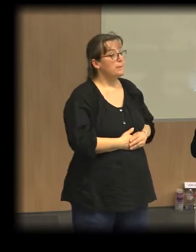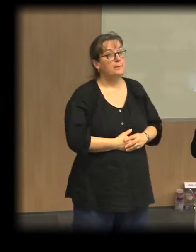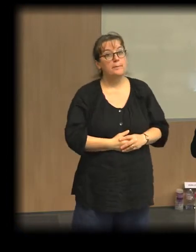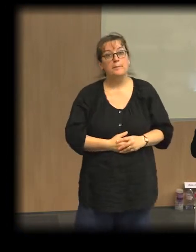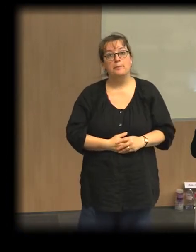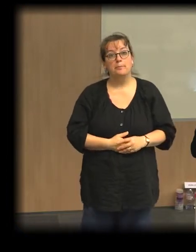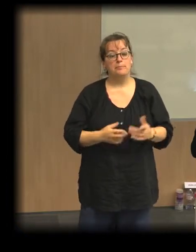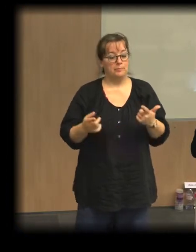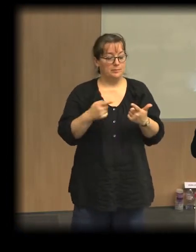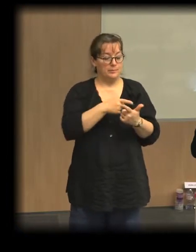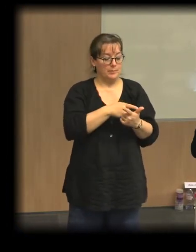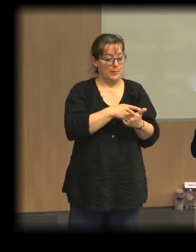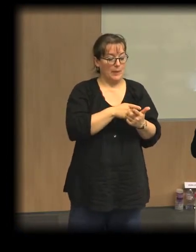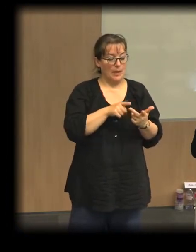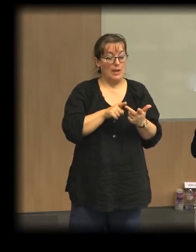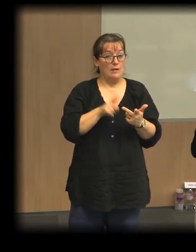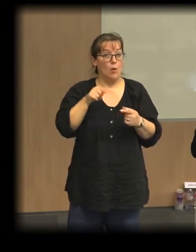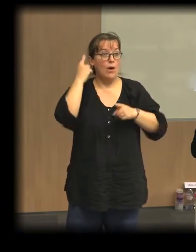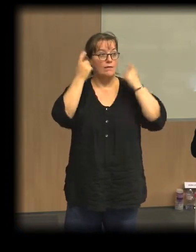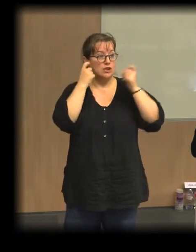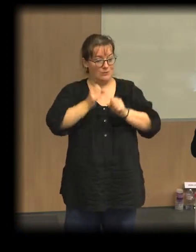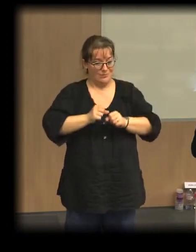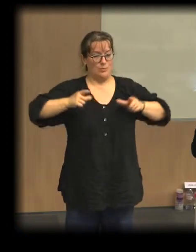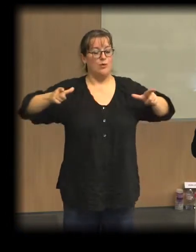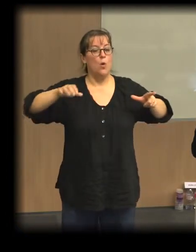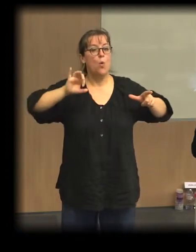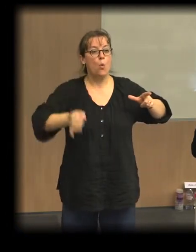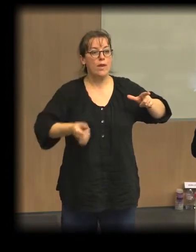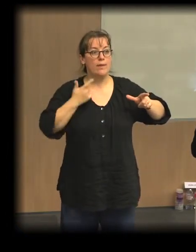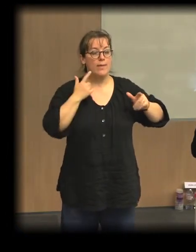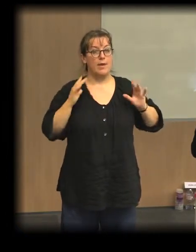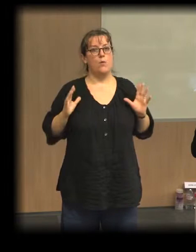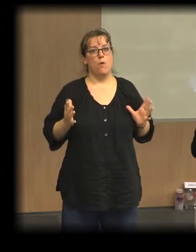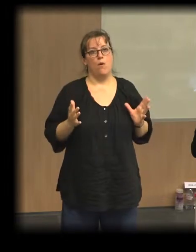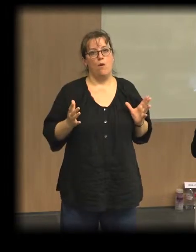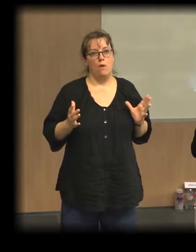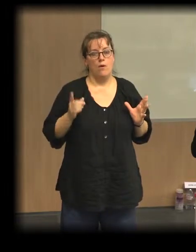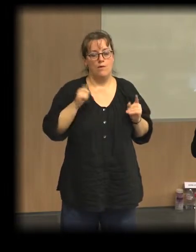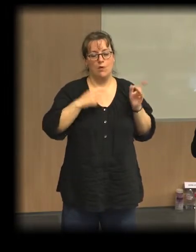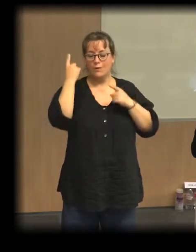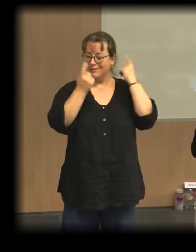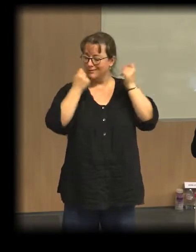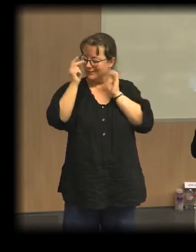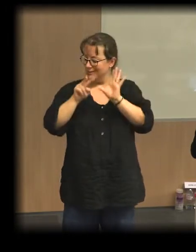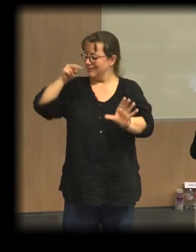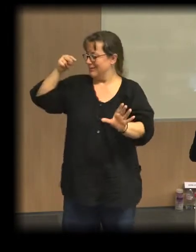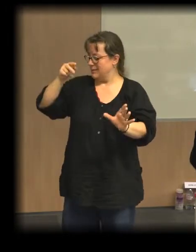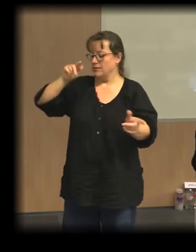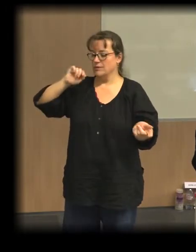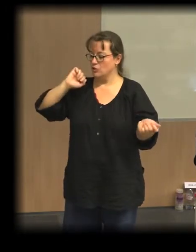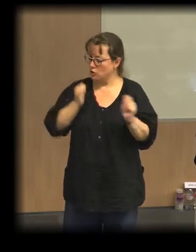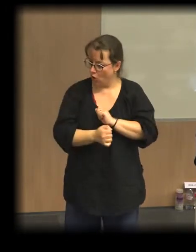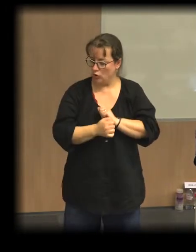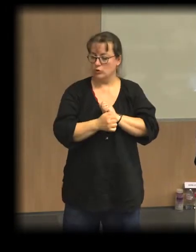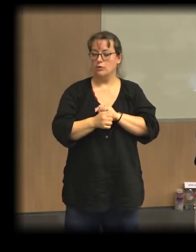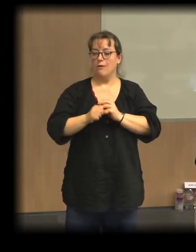les écueils des deux premiers scénarios un changement d'échelle. Mais ce changement d'échelle suppose de penser autrement, d